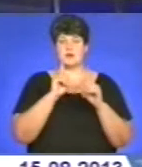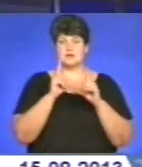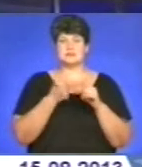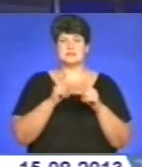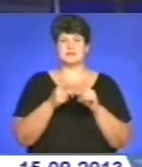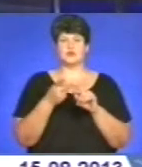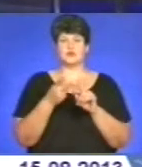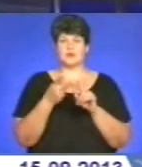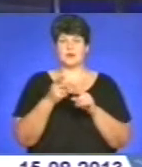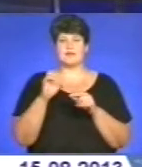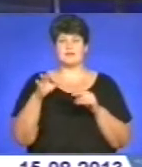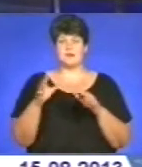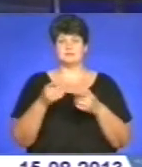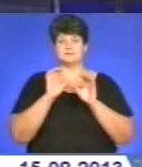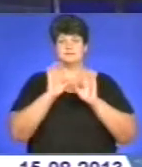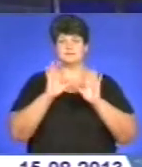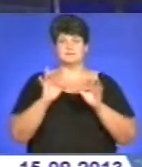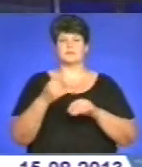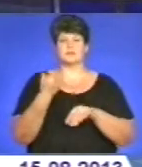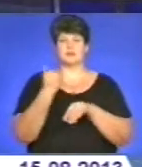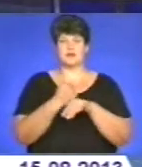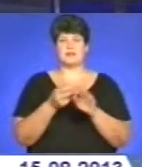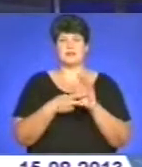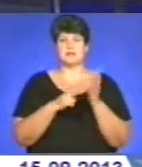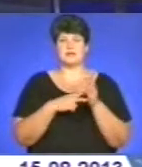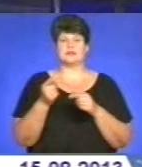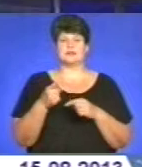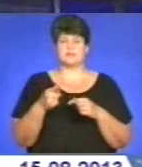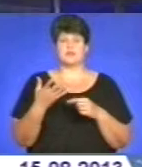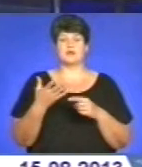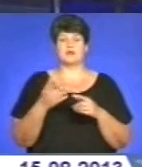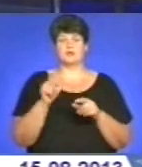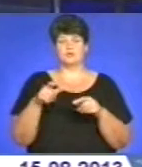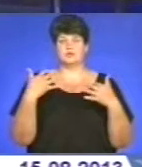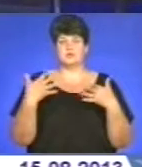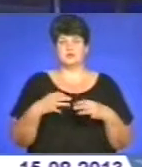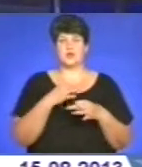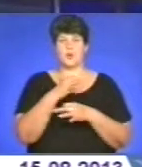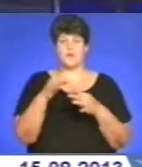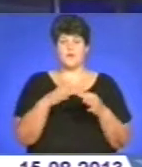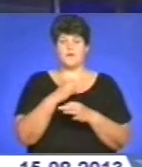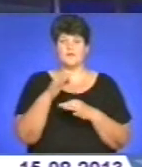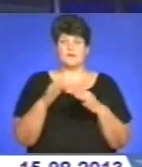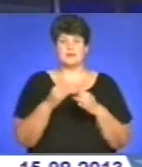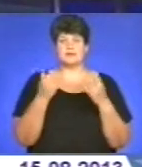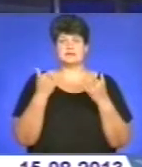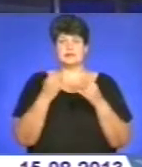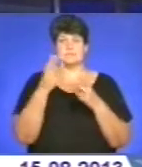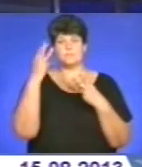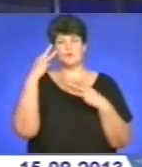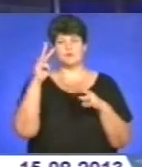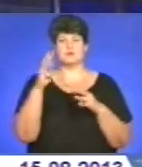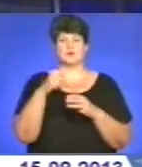оприлюднення генерального плану Тернополя. Громада вже обговорила історико-архітектурний опорний план. На часі – модернізація